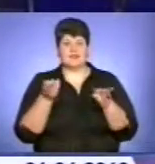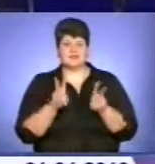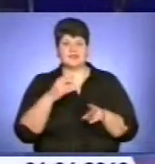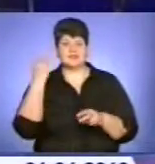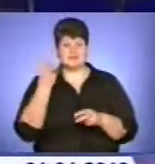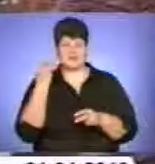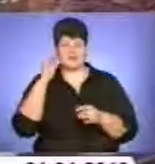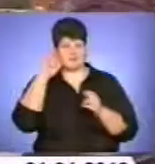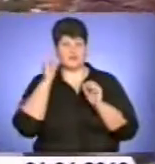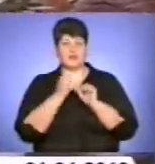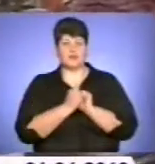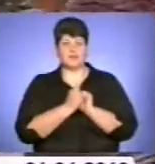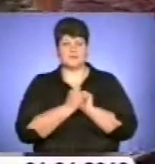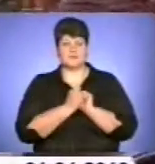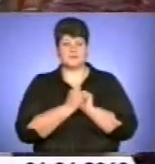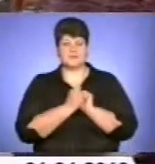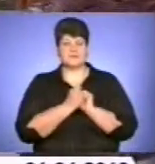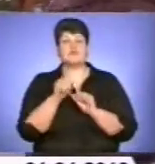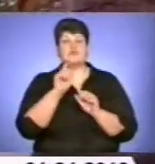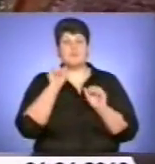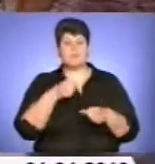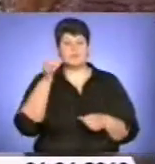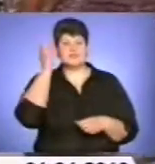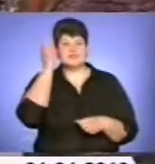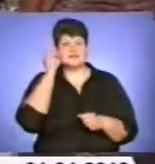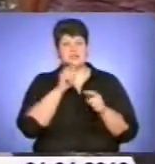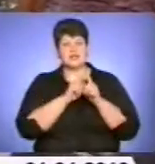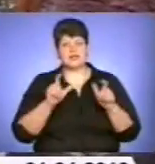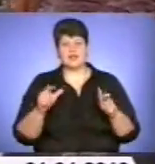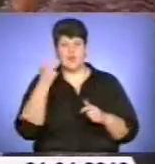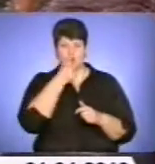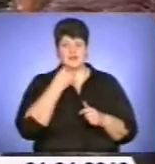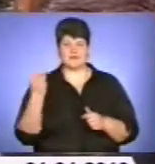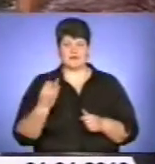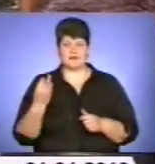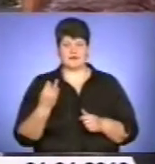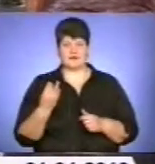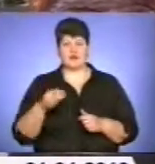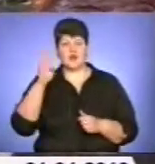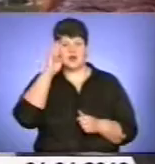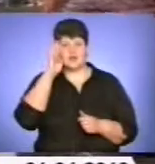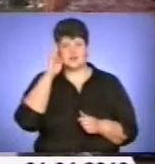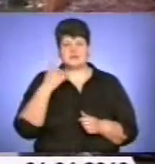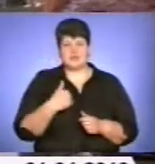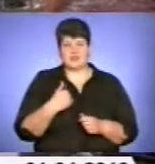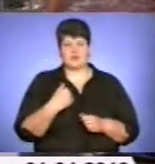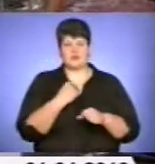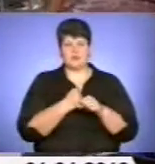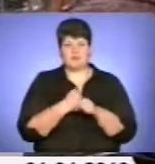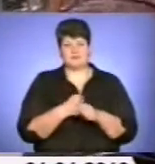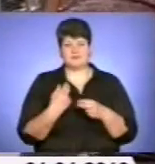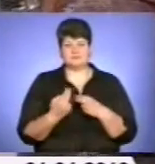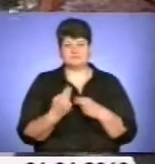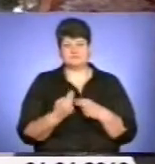у пам'яті. Що ви можете згадати з таких шкільних років цікавих? Ну, хлопці якісь нам робили приколи.